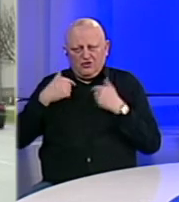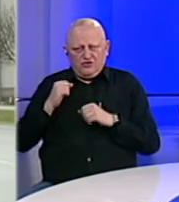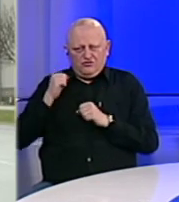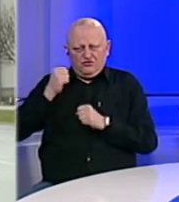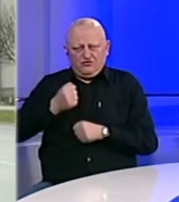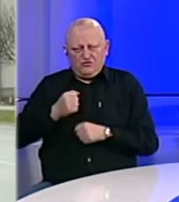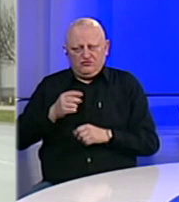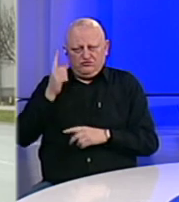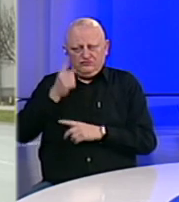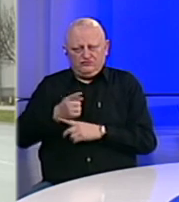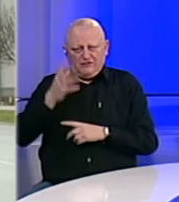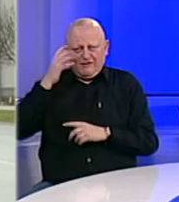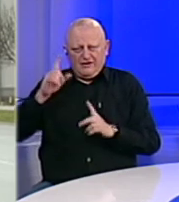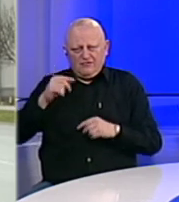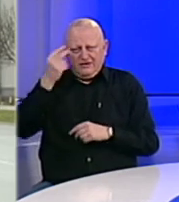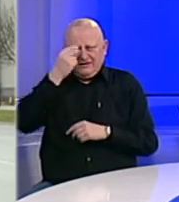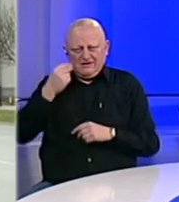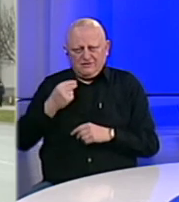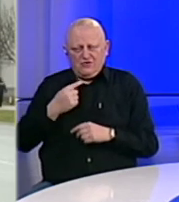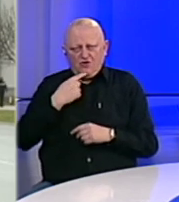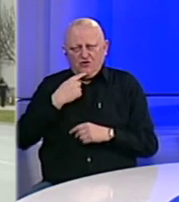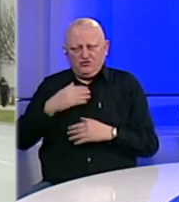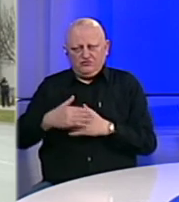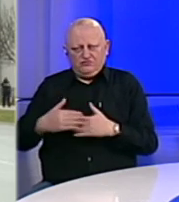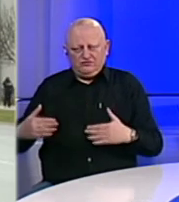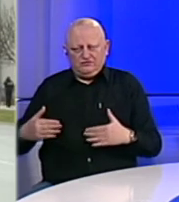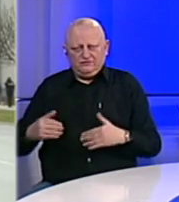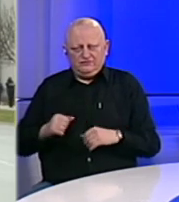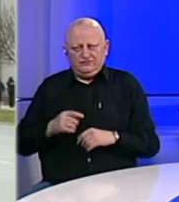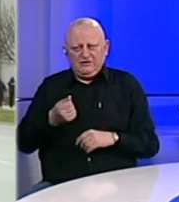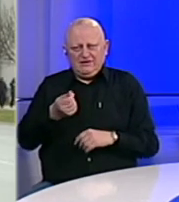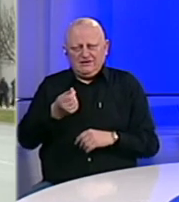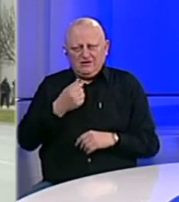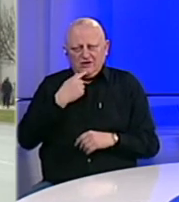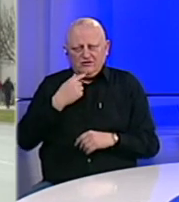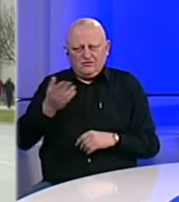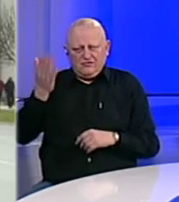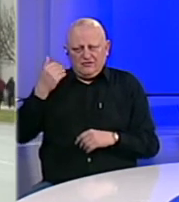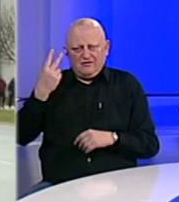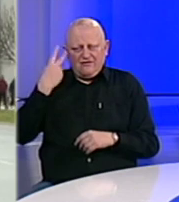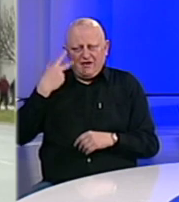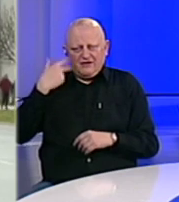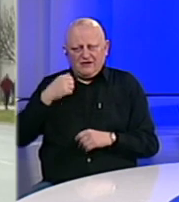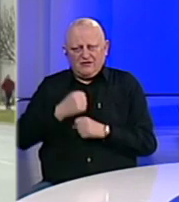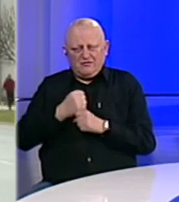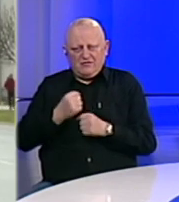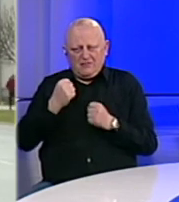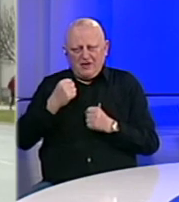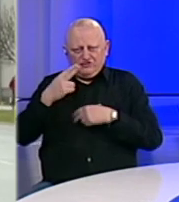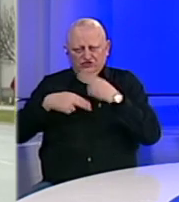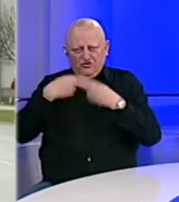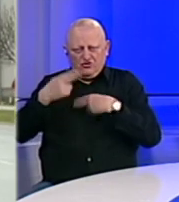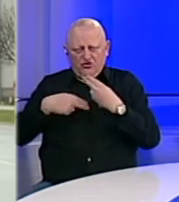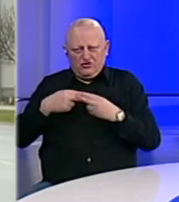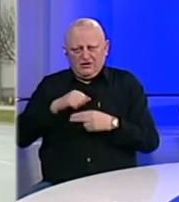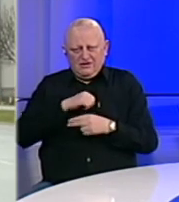donijelo i jednu uredbu, odnosno vlada Republike Srpske, kojom su ograničili cijene, te smo mi u protekle ova dva, tri dana vršili pojačane kontrole